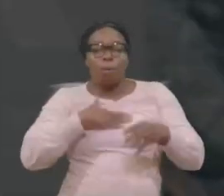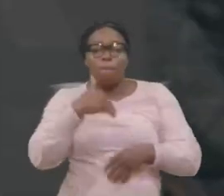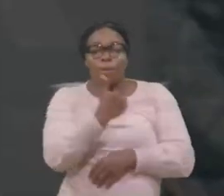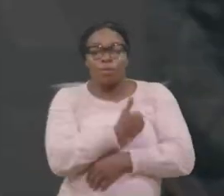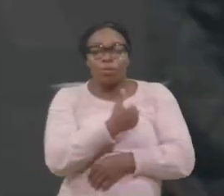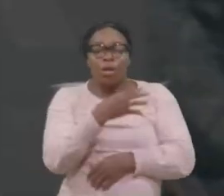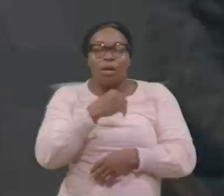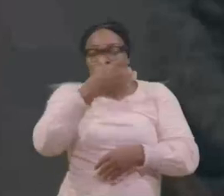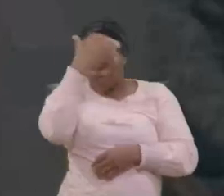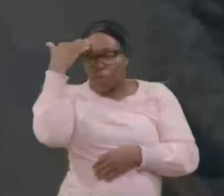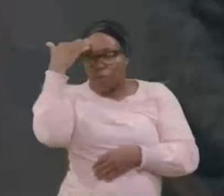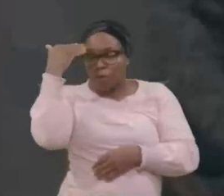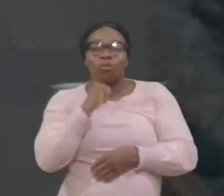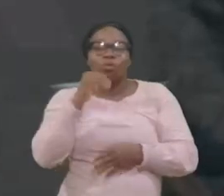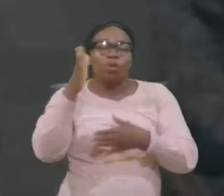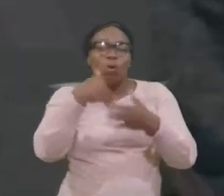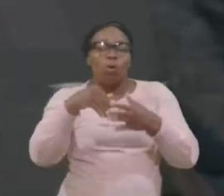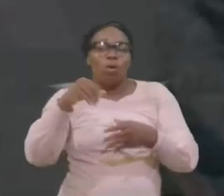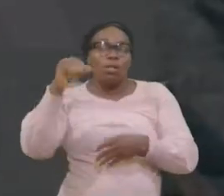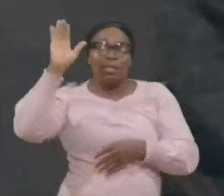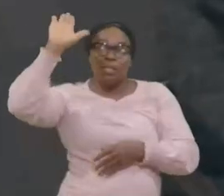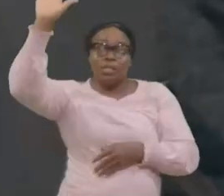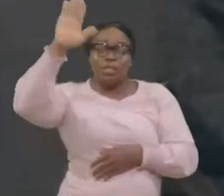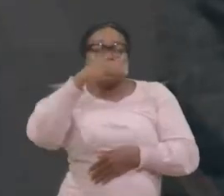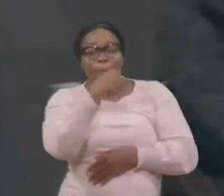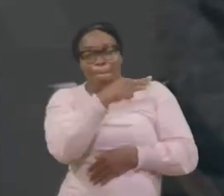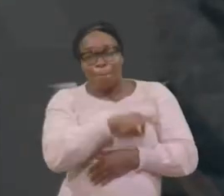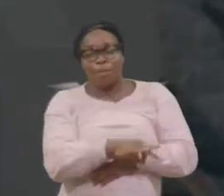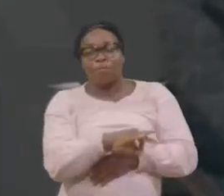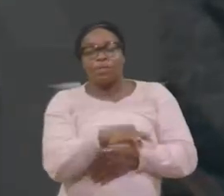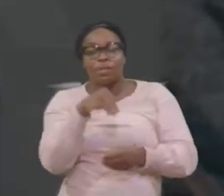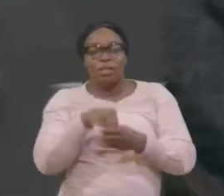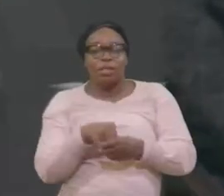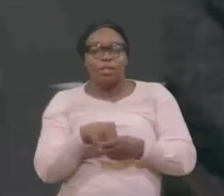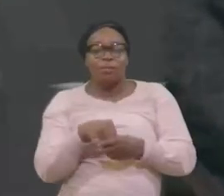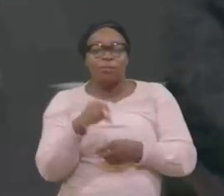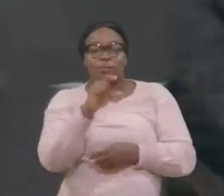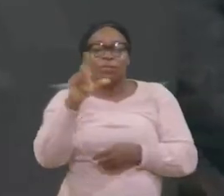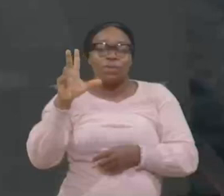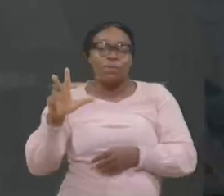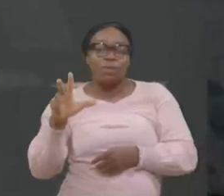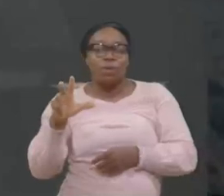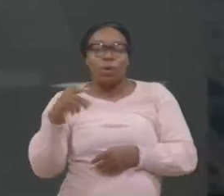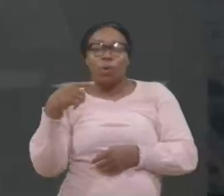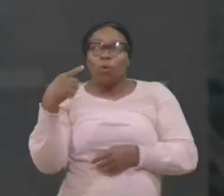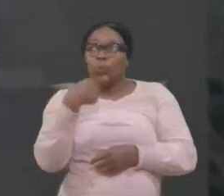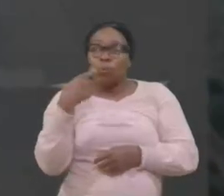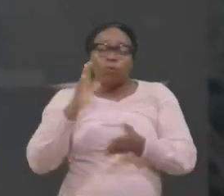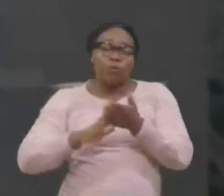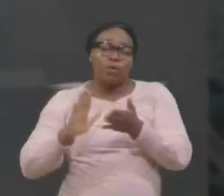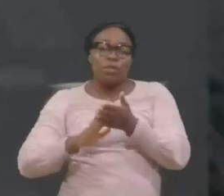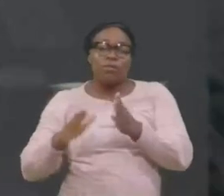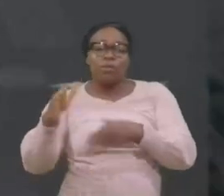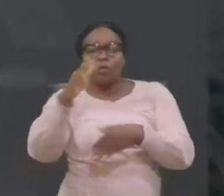de ses bienfaits, Verset 3, Verset 3, C'est lui qui pardonne, Toutes